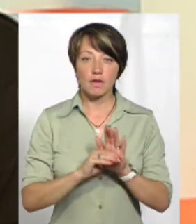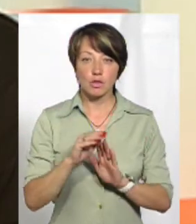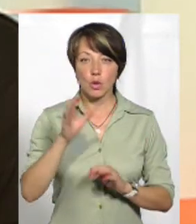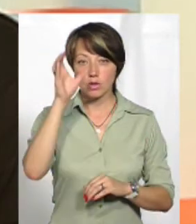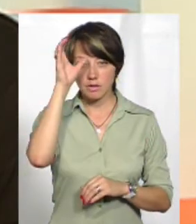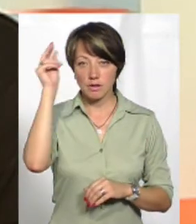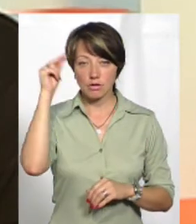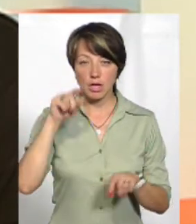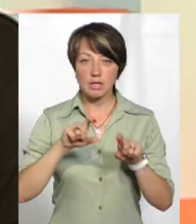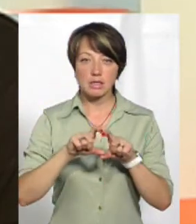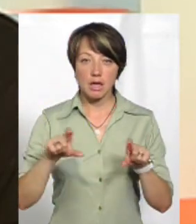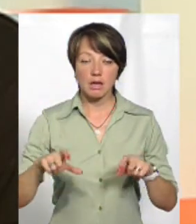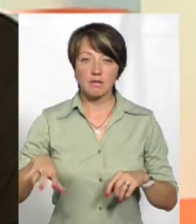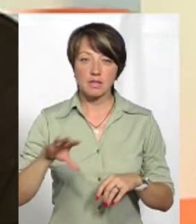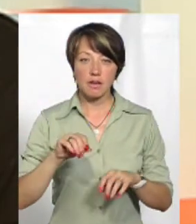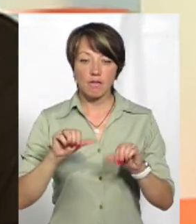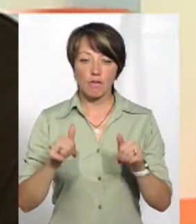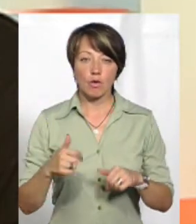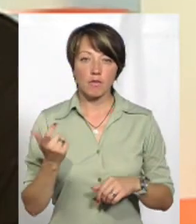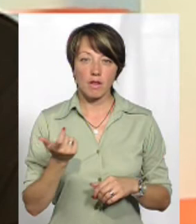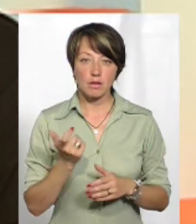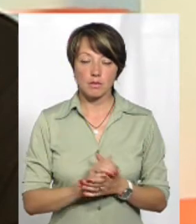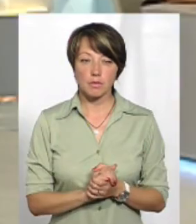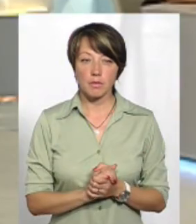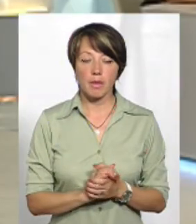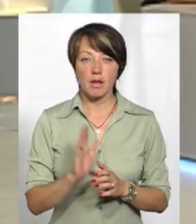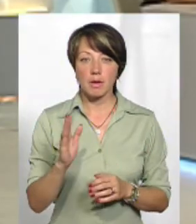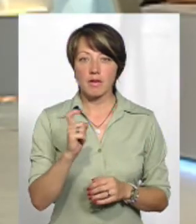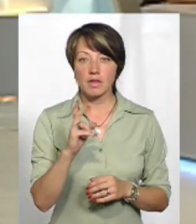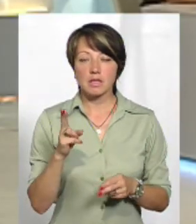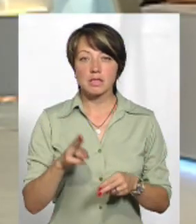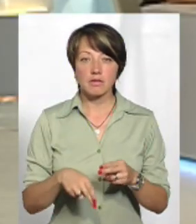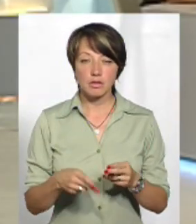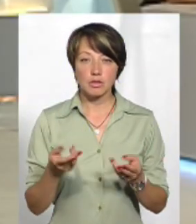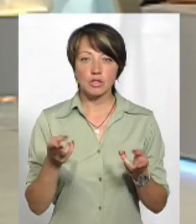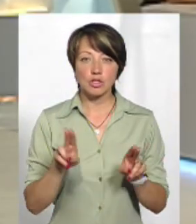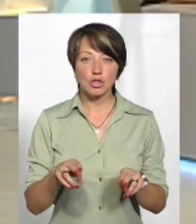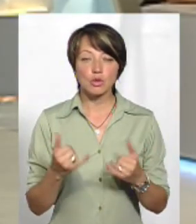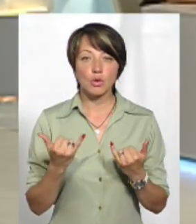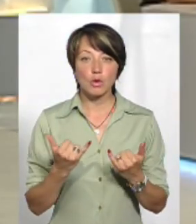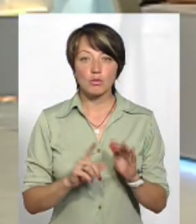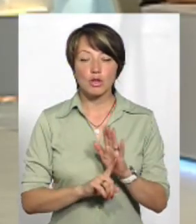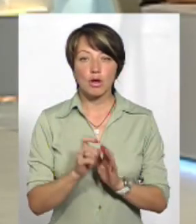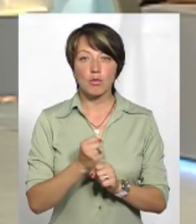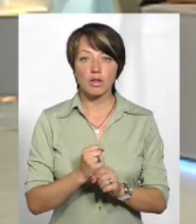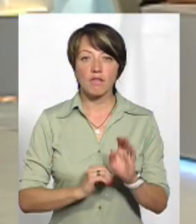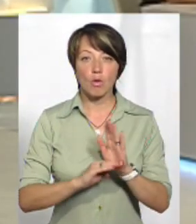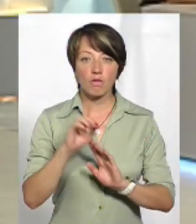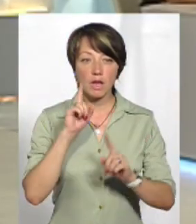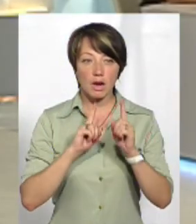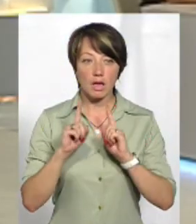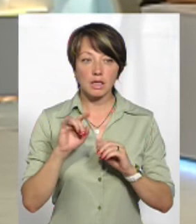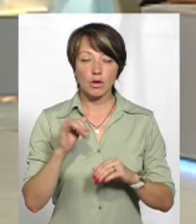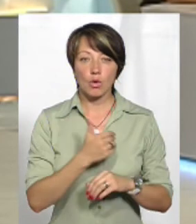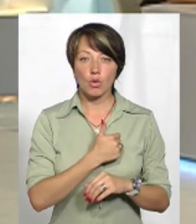освіти в навчальних закладах всіх форм власності. Буквально пару хвилин лишилися до завершення. Сьогодні почала робота Верховна Рада,